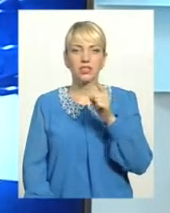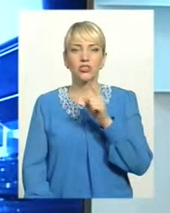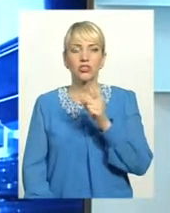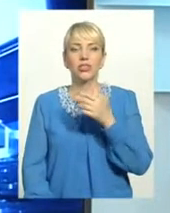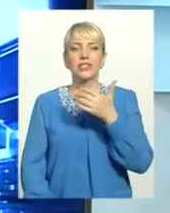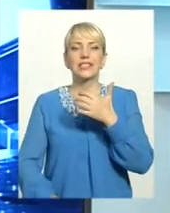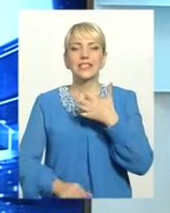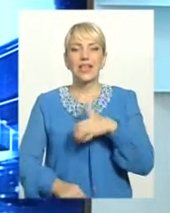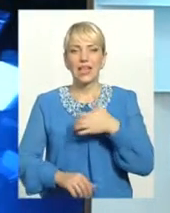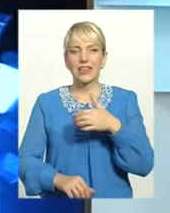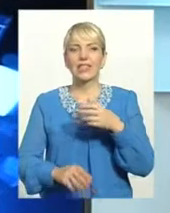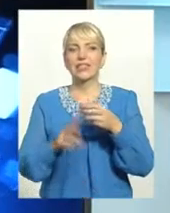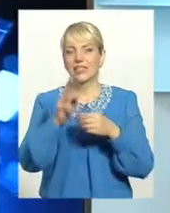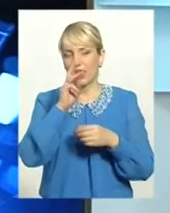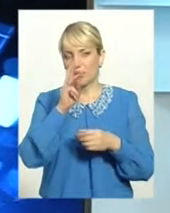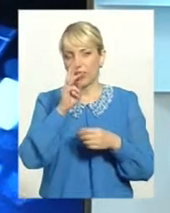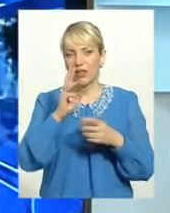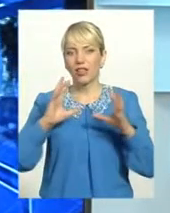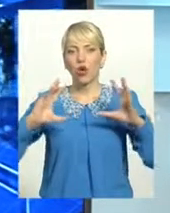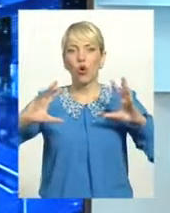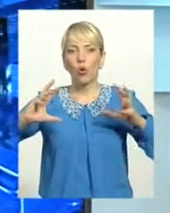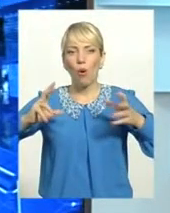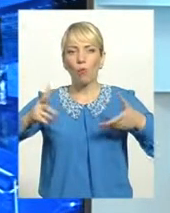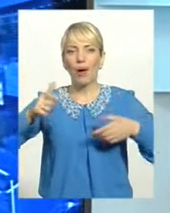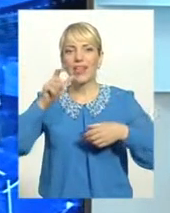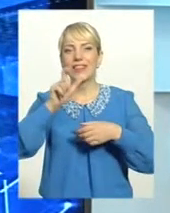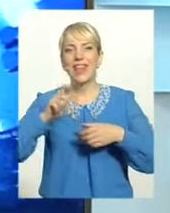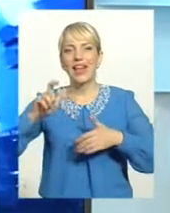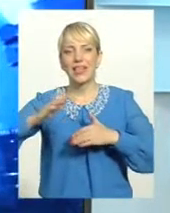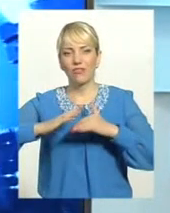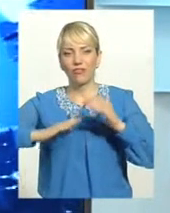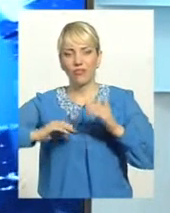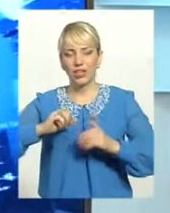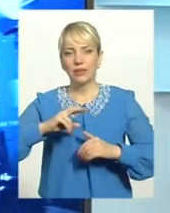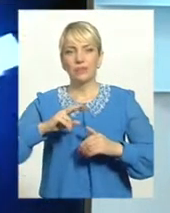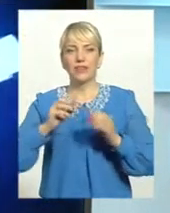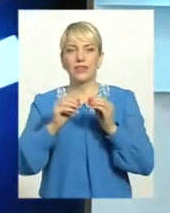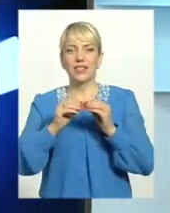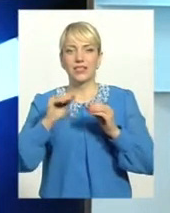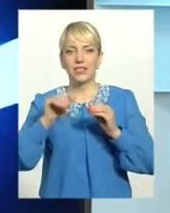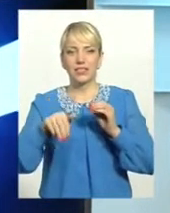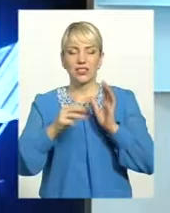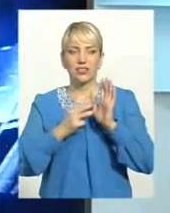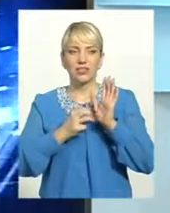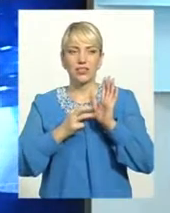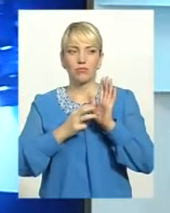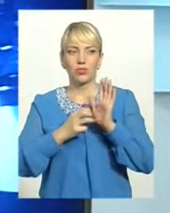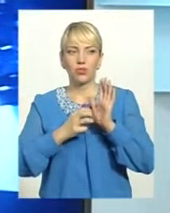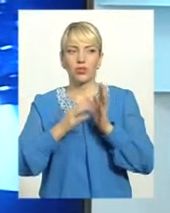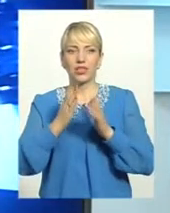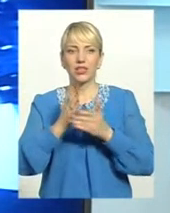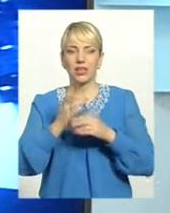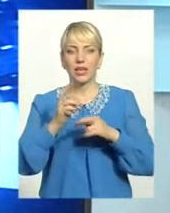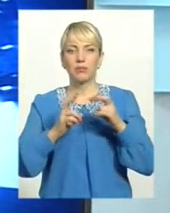заробітна плата комбайнерів, ми брали липінь місяць, 10 тисяч 800. Є